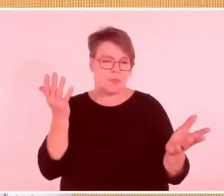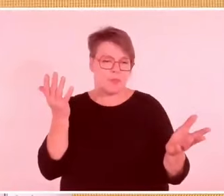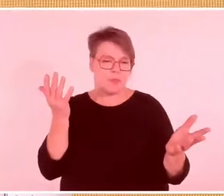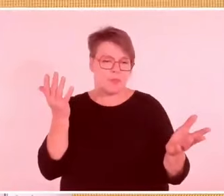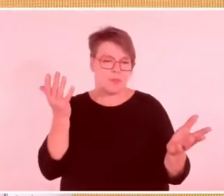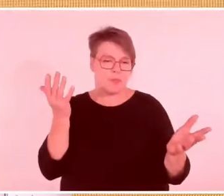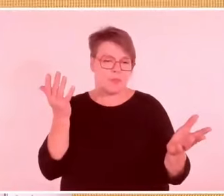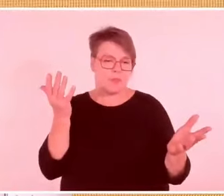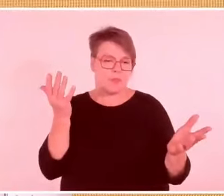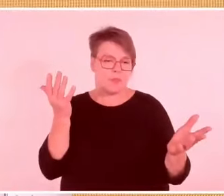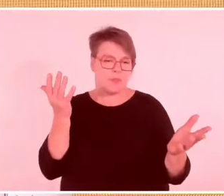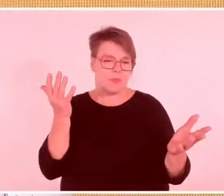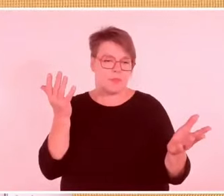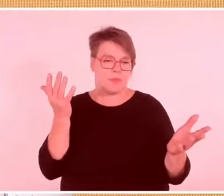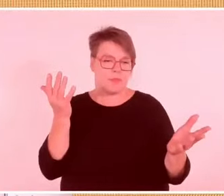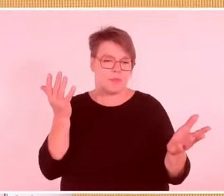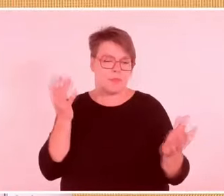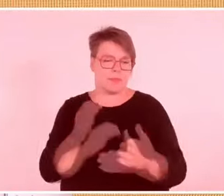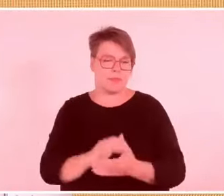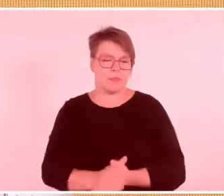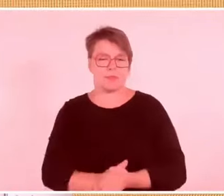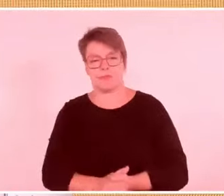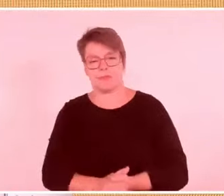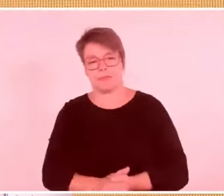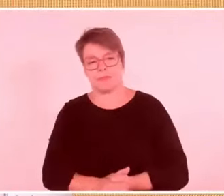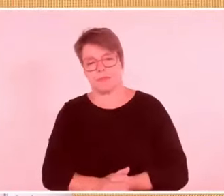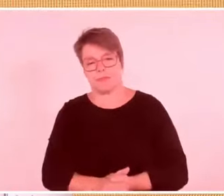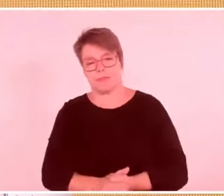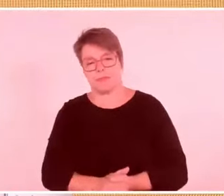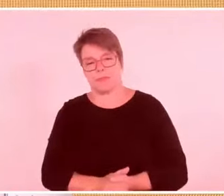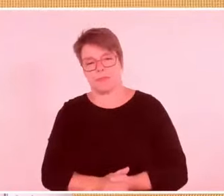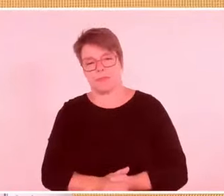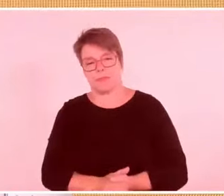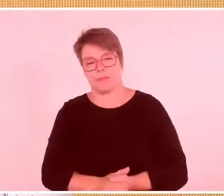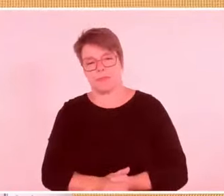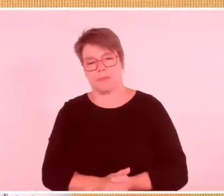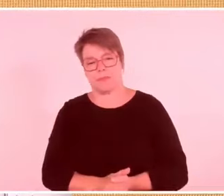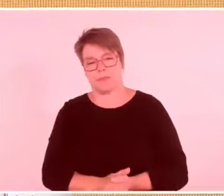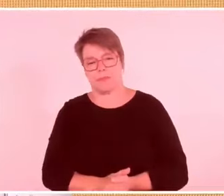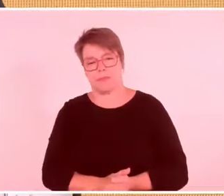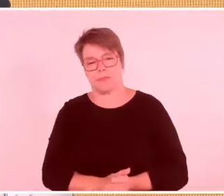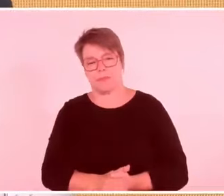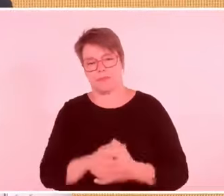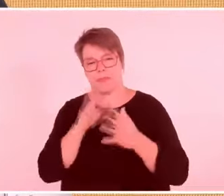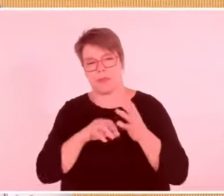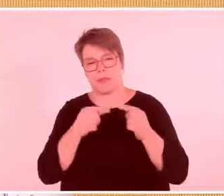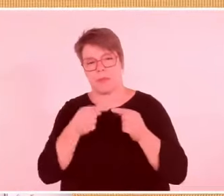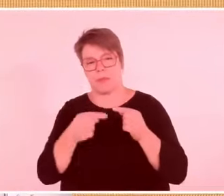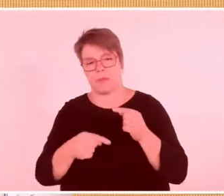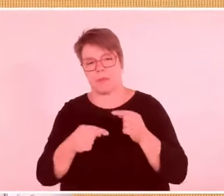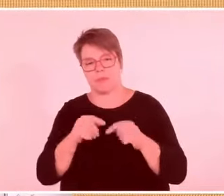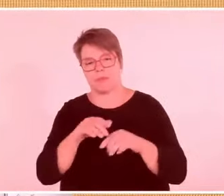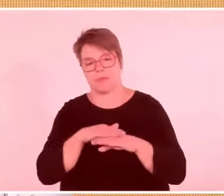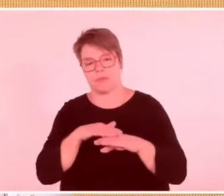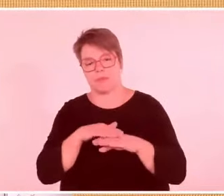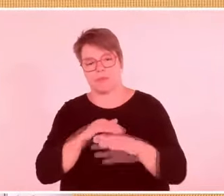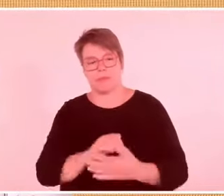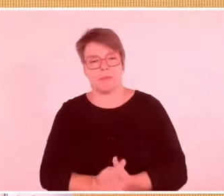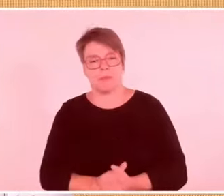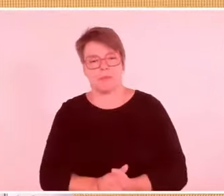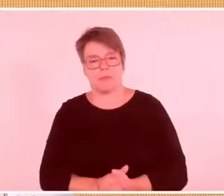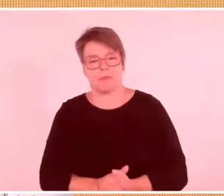läuft Gefahr zu kippen in eine Unterdrückung. Und Edelmann